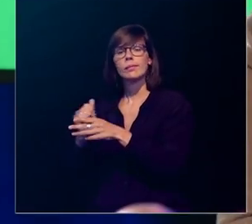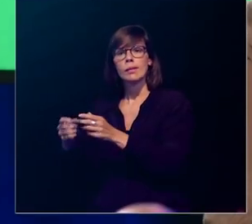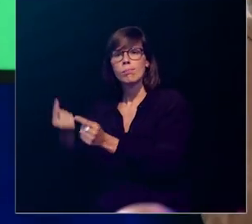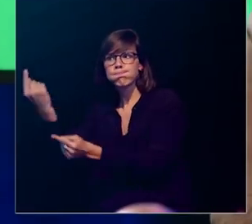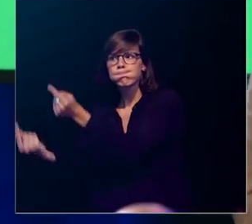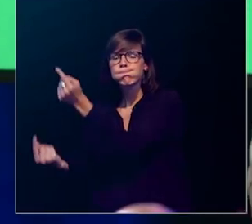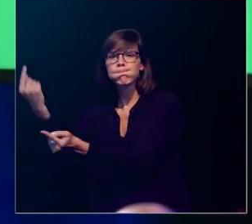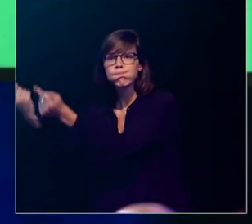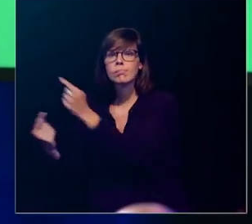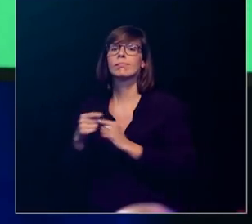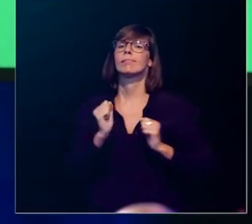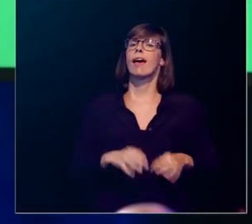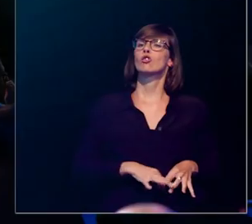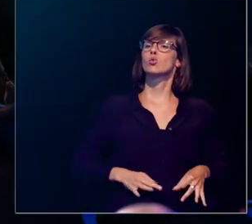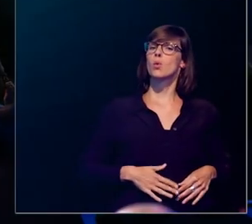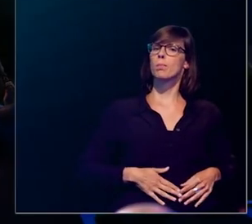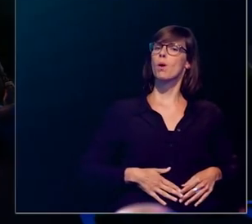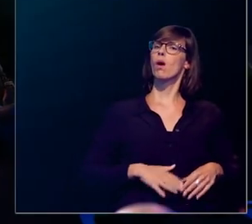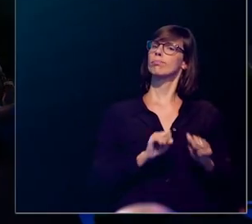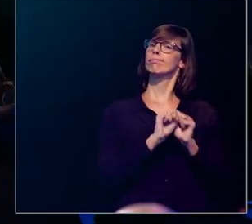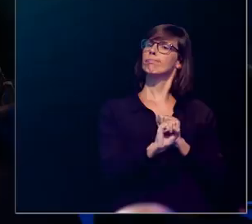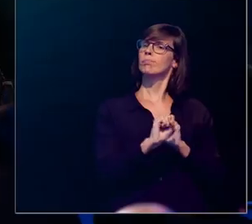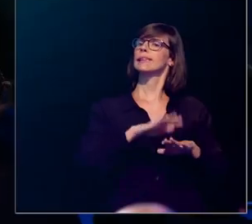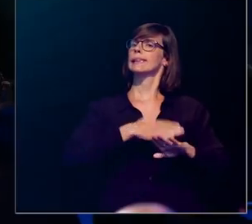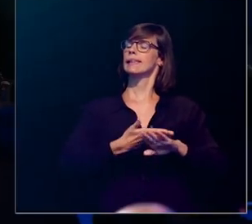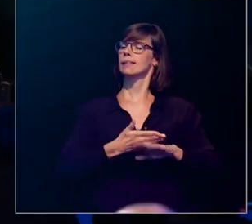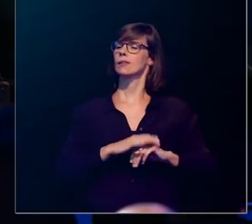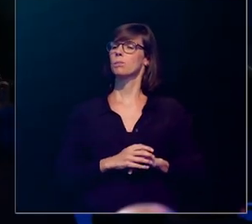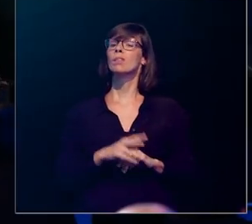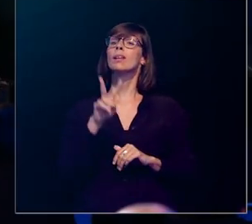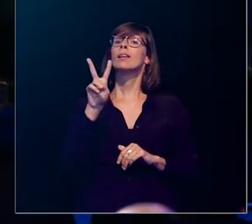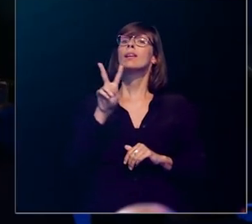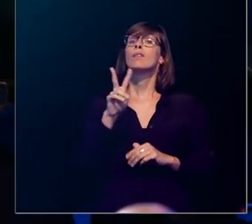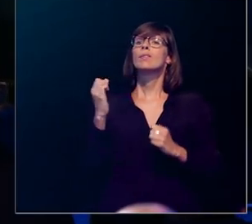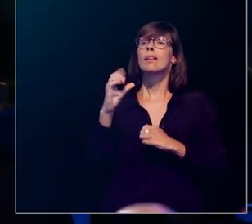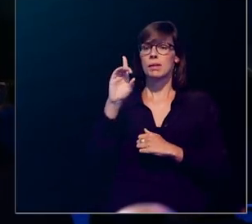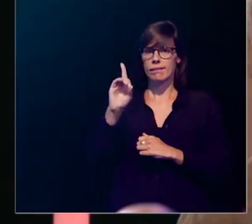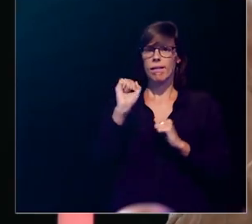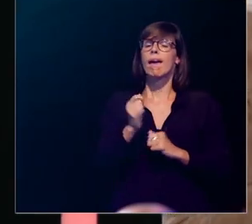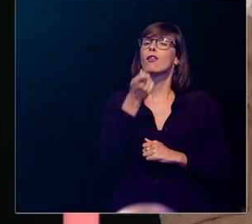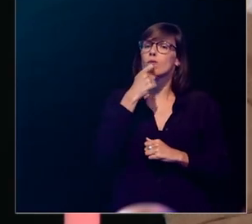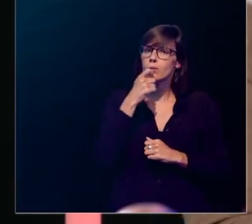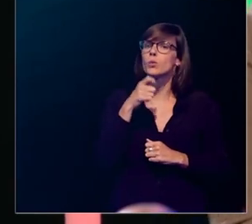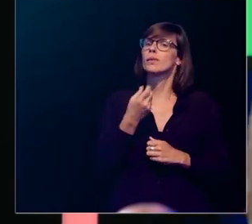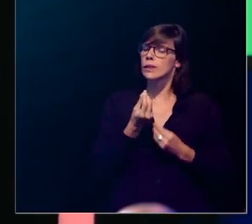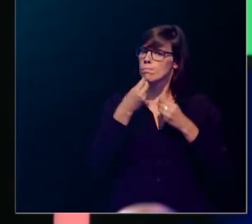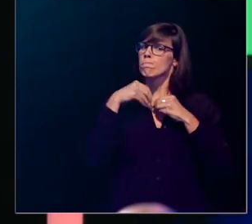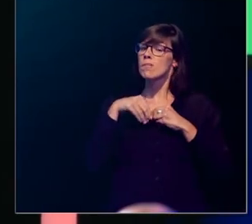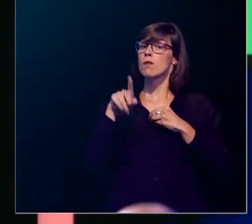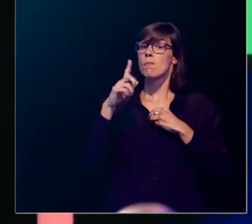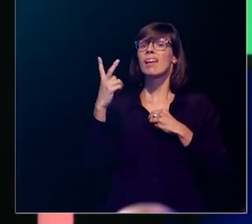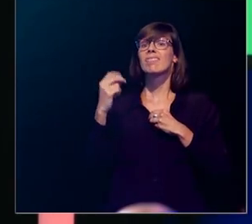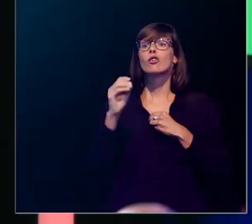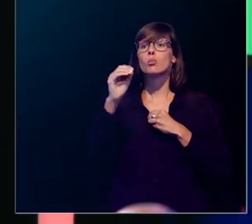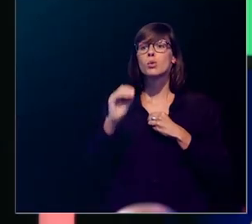genezen was of te voorkomen was. Vitamine D kunnen we uit onze voeding halen, maar 80% van onze vitamine